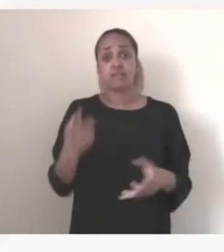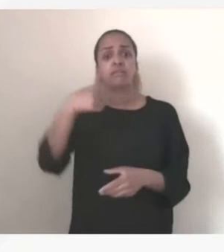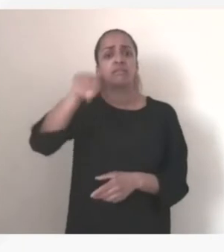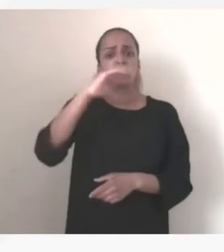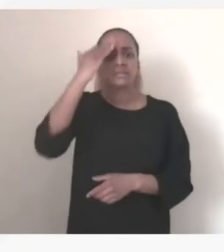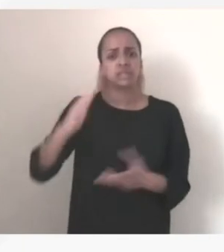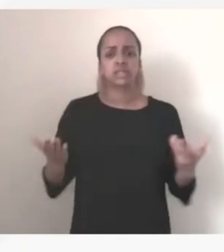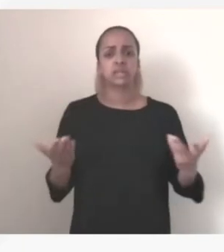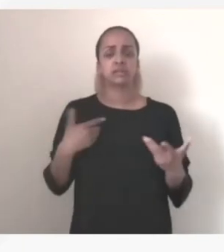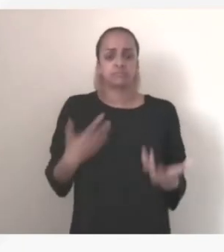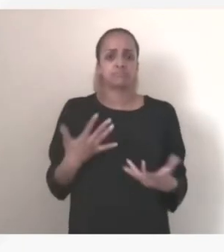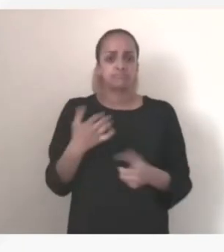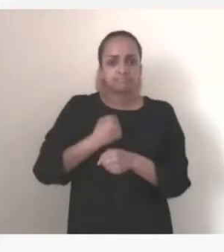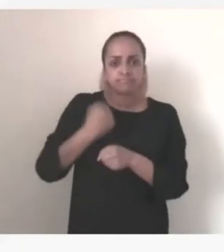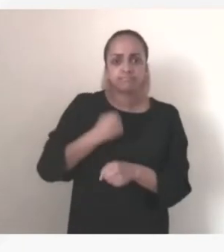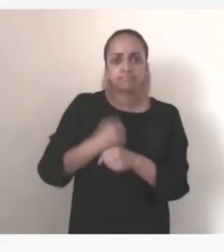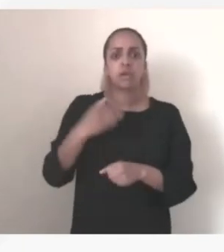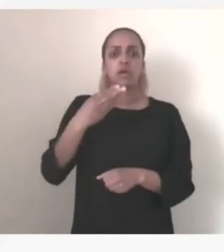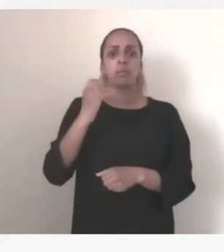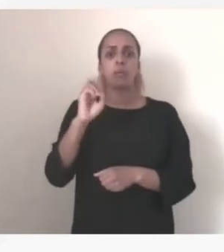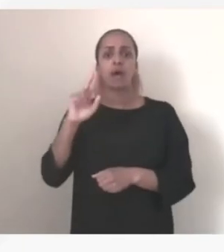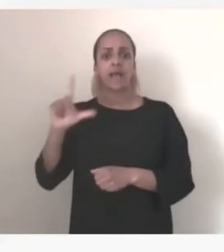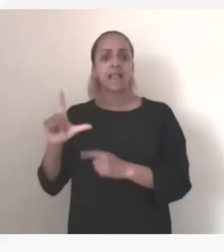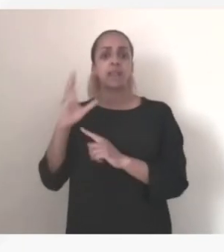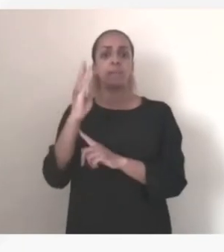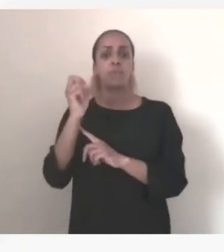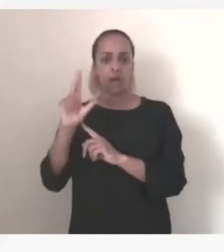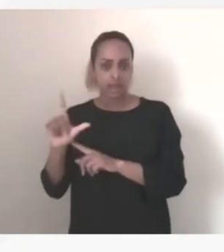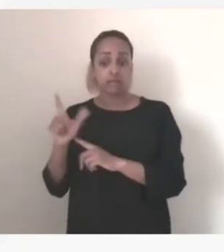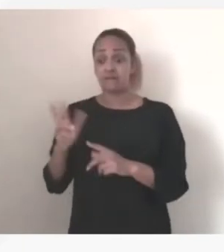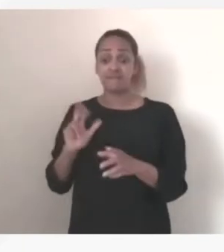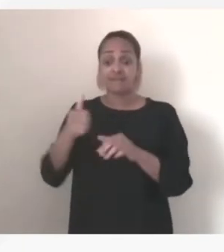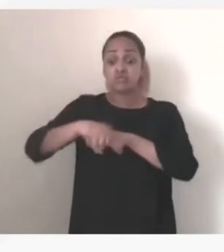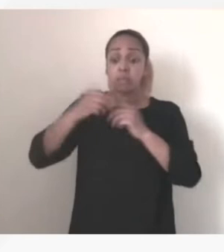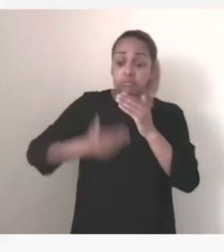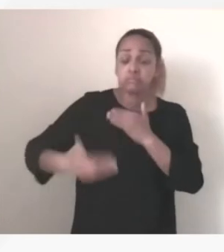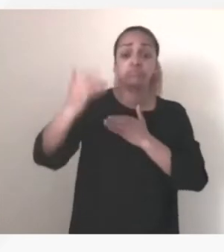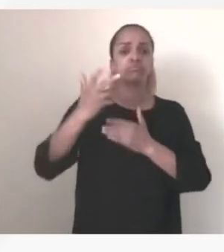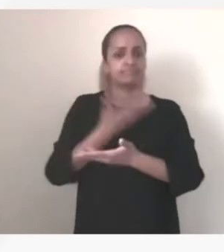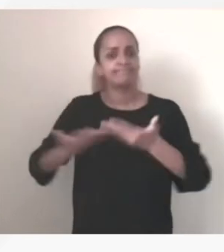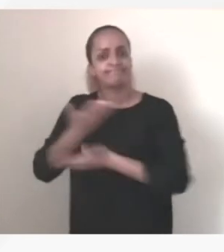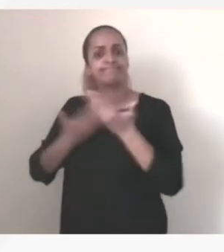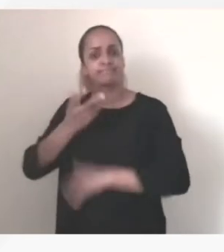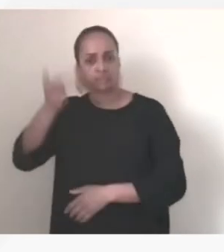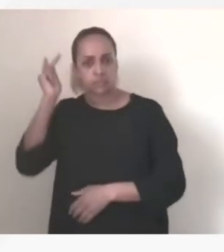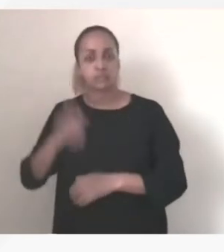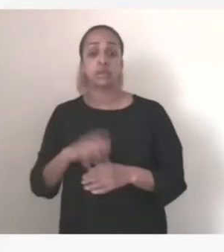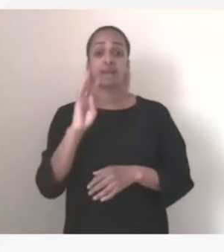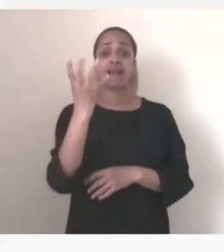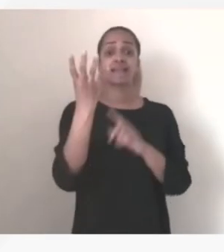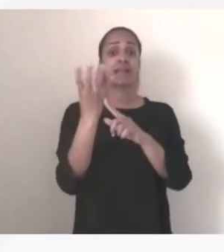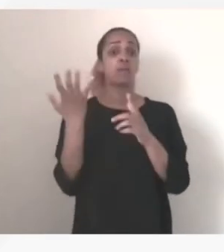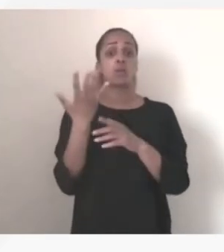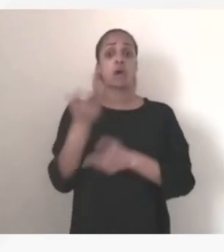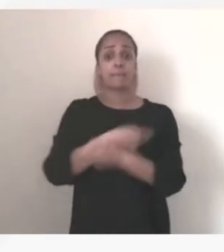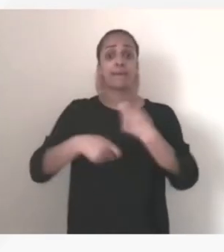représentant, donc Joseph Borrell, et qui sera discuté avec les États membres dans quelques semaines. Le quatrième axe, enfin, c'est la résilience du marché intérieur au travers d'un